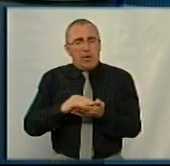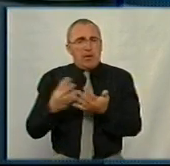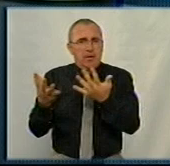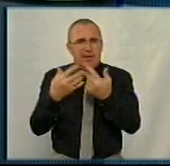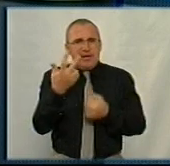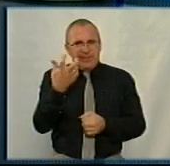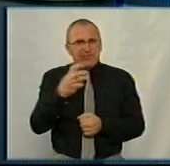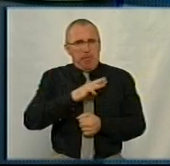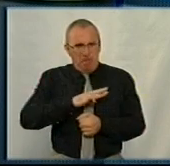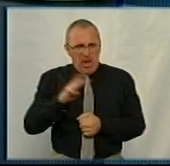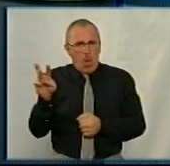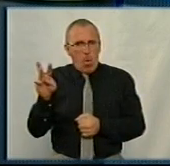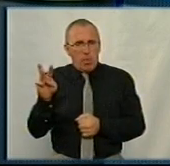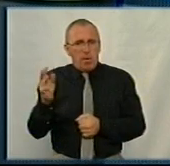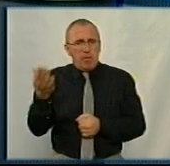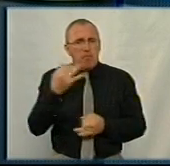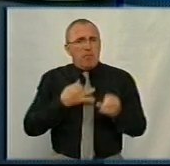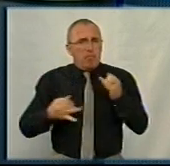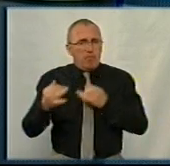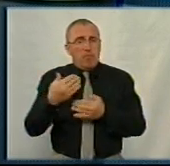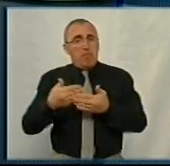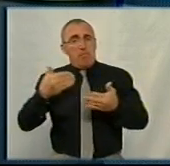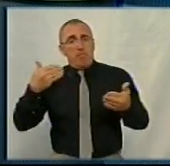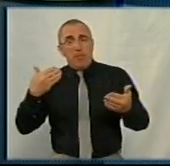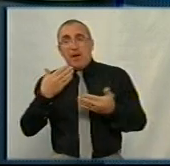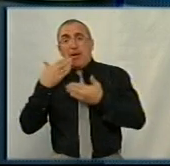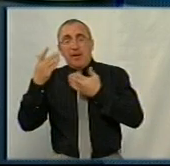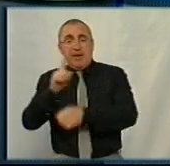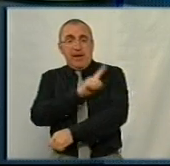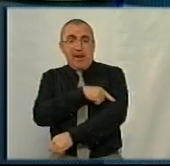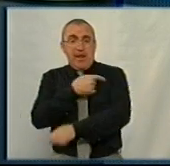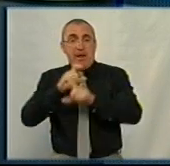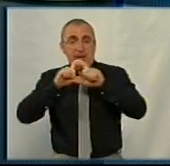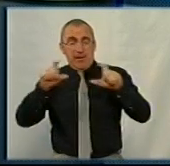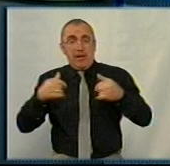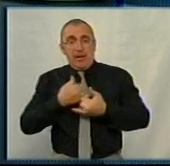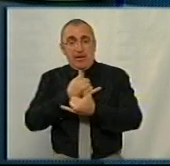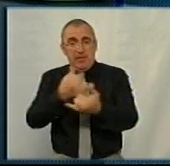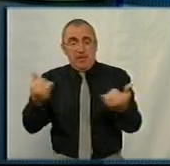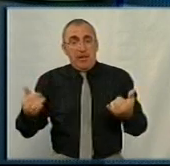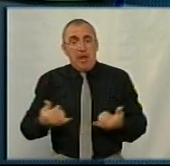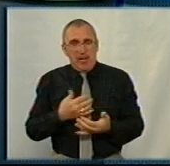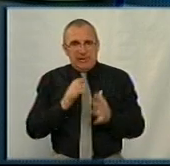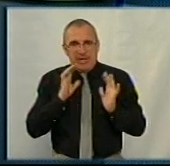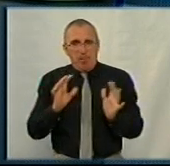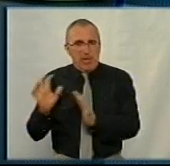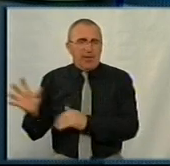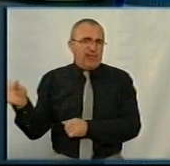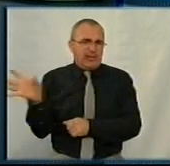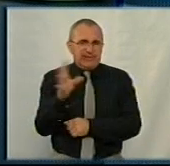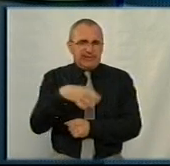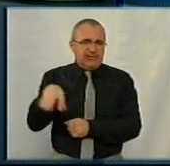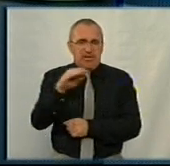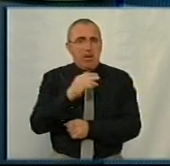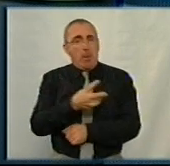300 мільйонів ви сказали? Ми говоримо про те, що попередній запит лікувальних закладів для саме забезпечення їх всіх